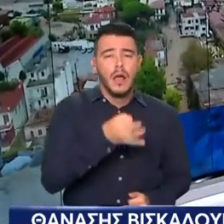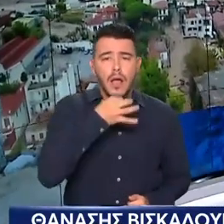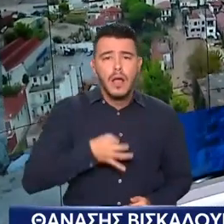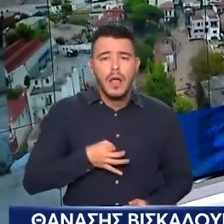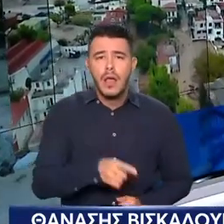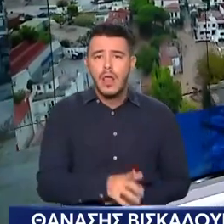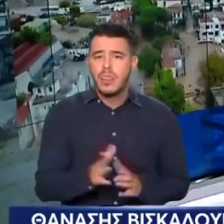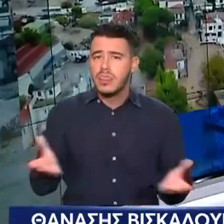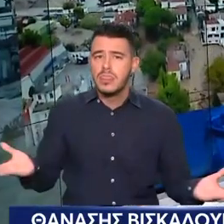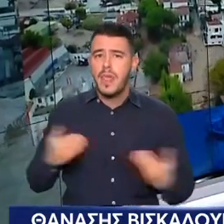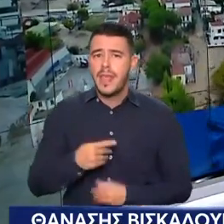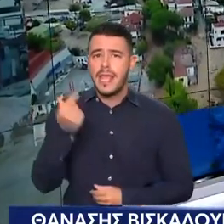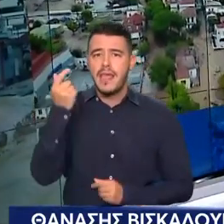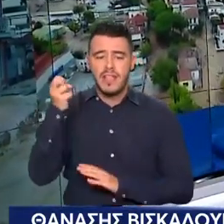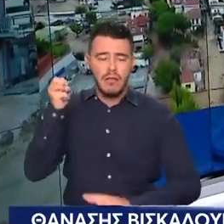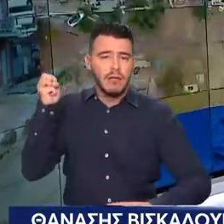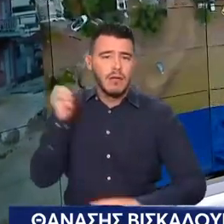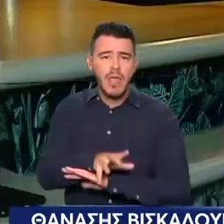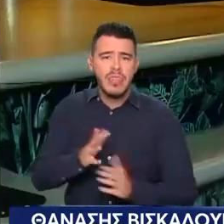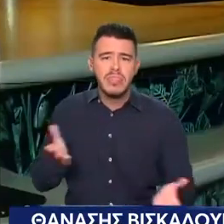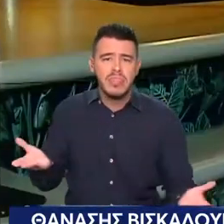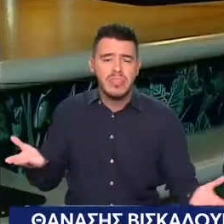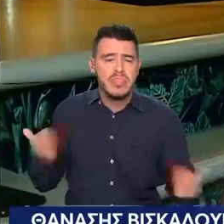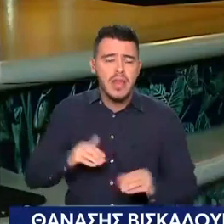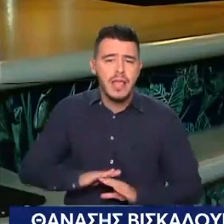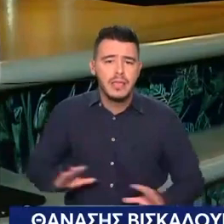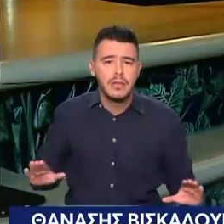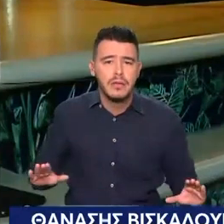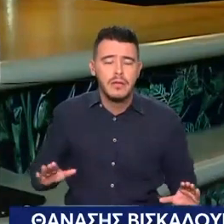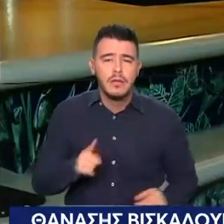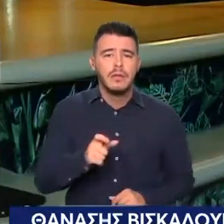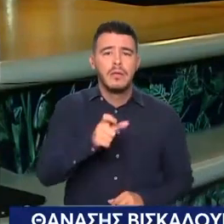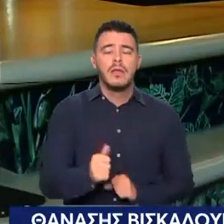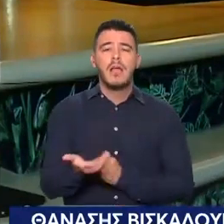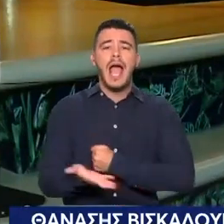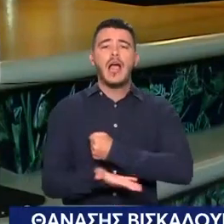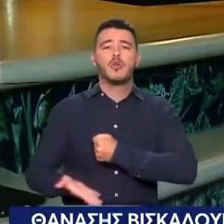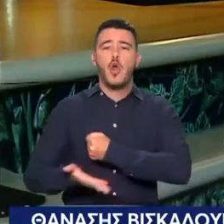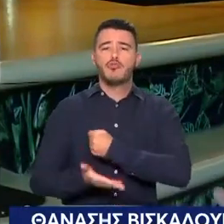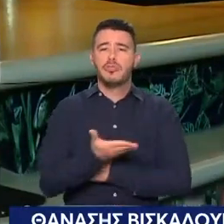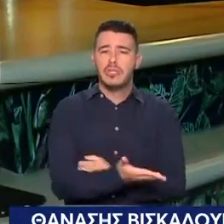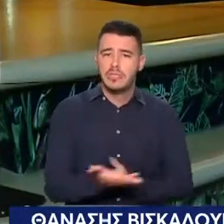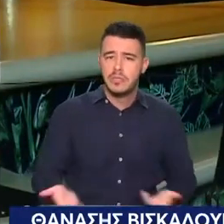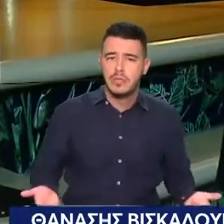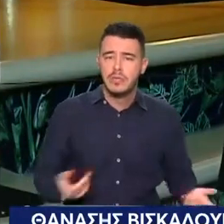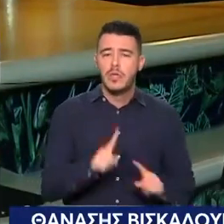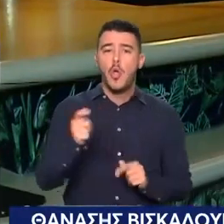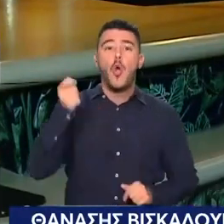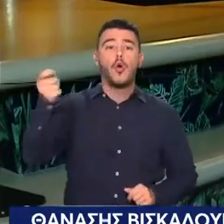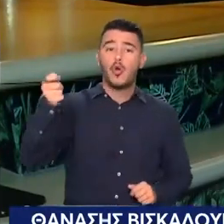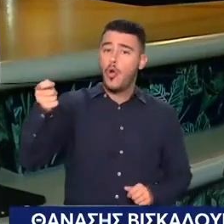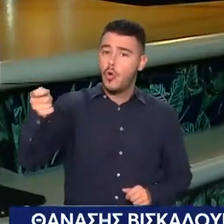υπάρχουν τα λεφτά στην τράπεζα Τα πήρα λέει εις πρακτική Γιατί είναι ένας αγρότης, ο πεθερός μου Με την πεθερά μου Χρωστούσε όντως